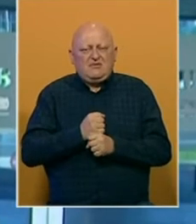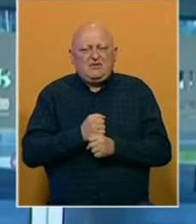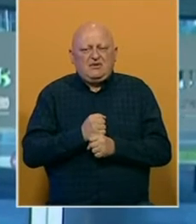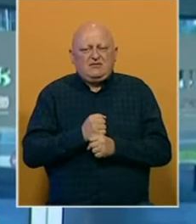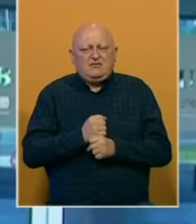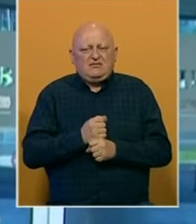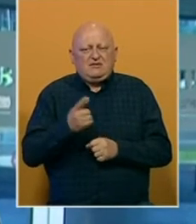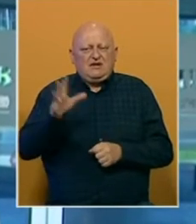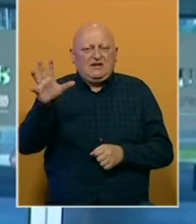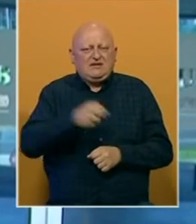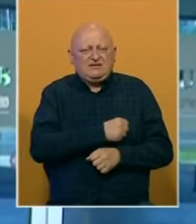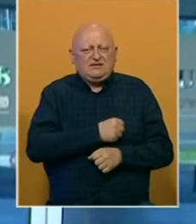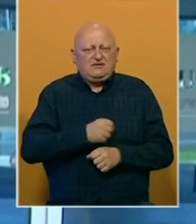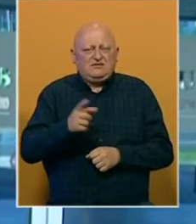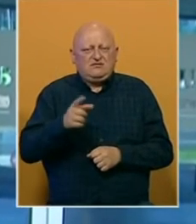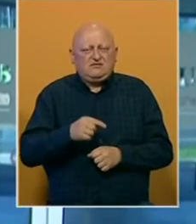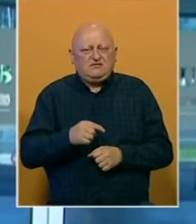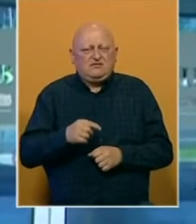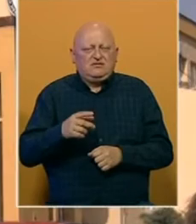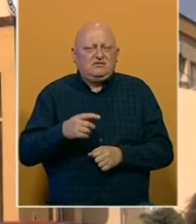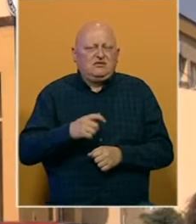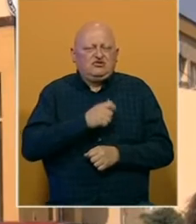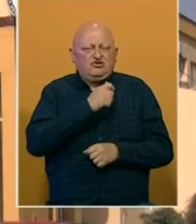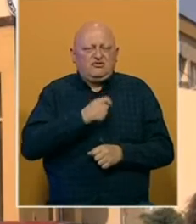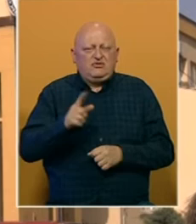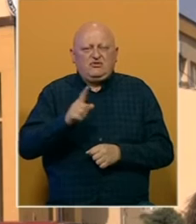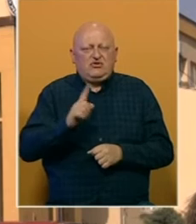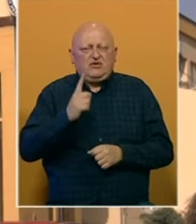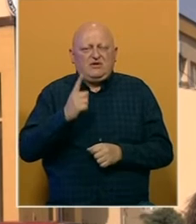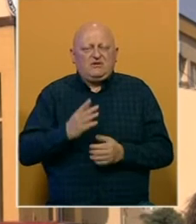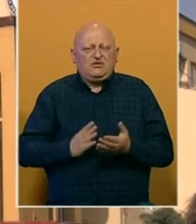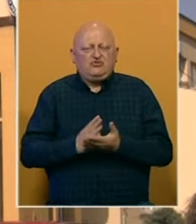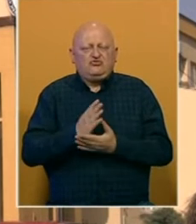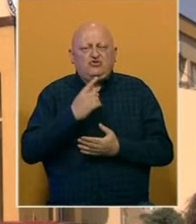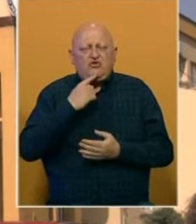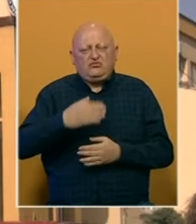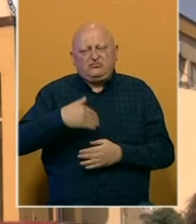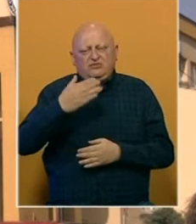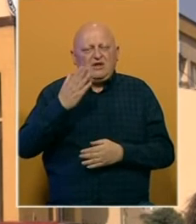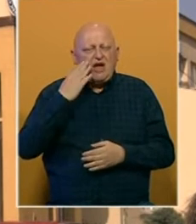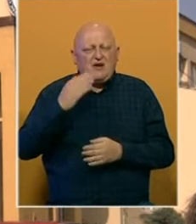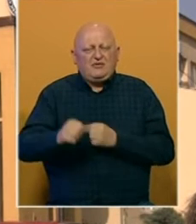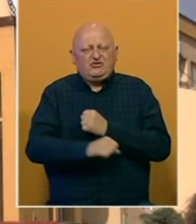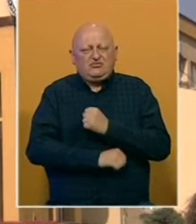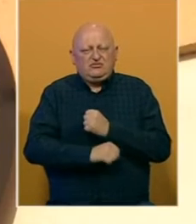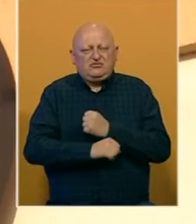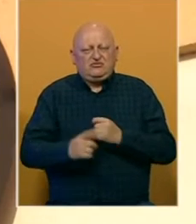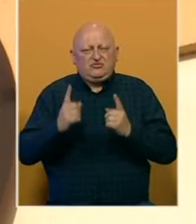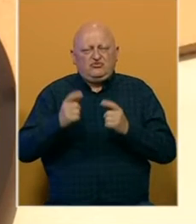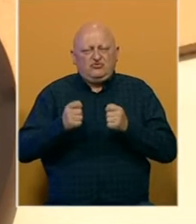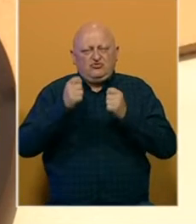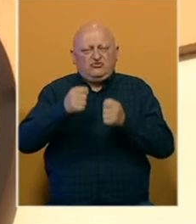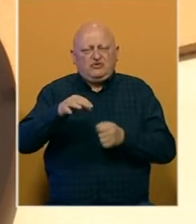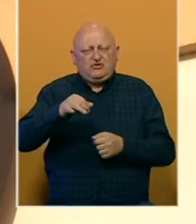da ga skinu sa sigurnosno-obavještne agencije. No to nije jedini slučaj koji se odnosi na Američki univerzitet. Tužilaštvo